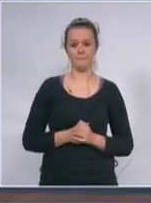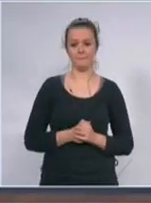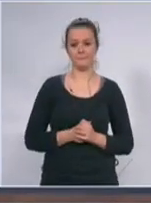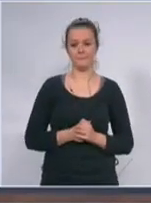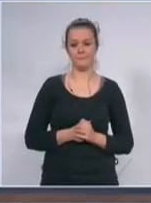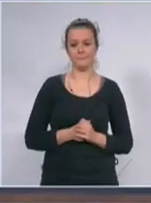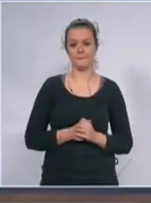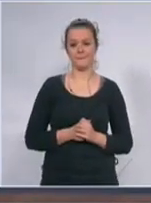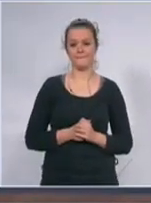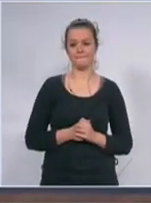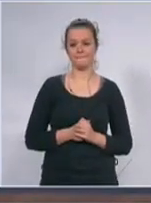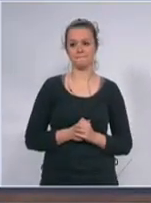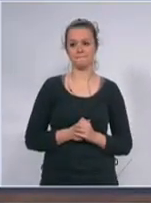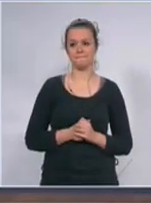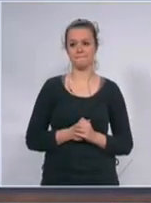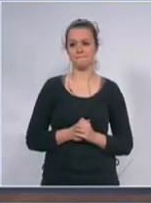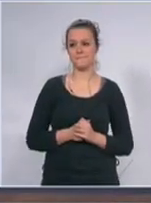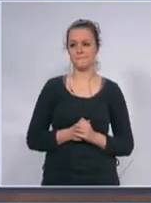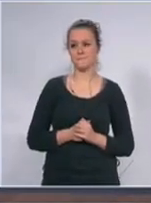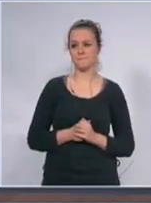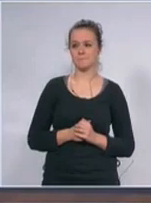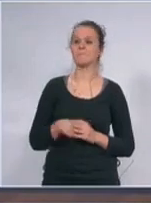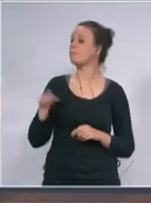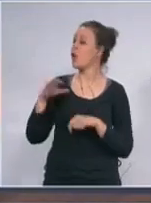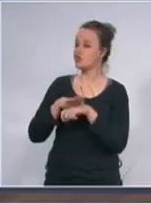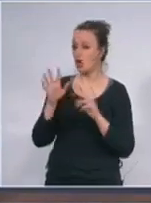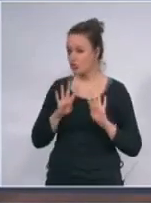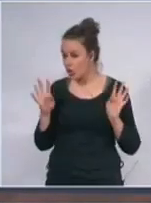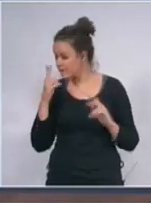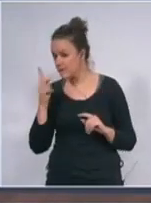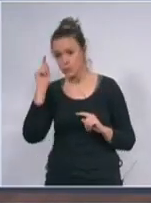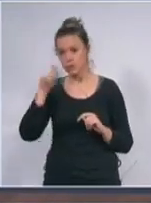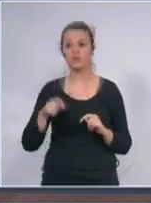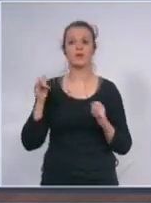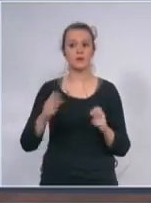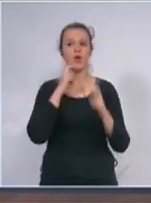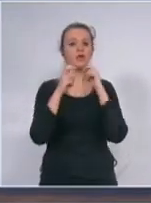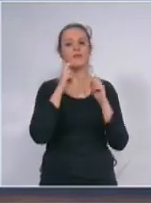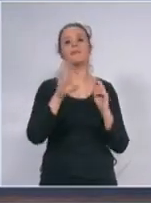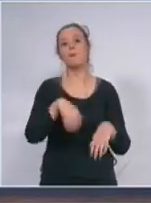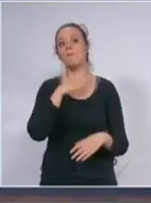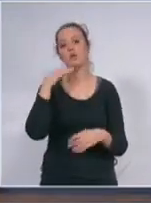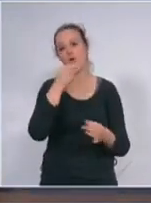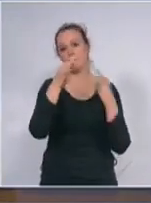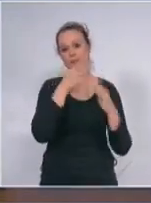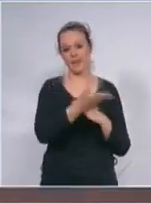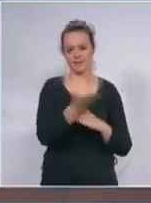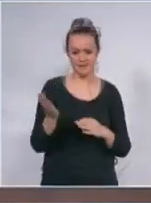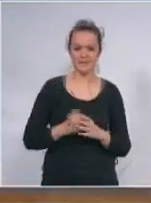a mi se doktori vidimo sutra a vi sad odstanite odgovoriti imam mnogo pitanja za vas srećan rad, aj